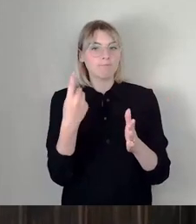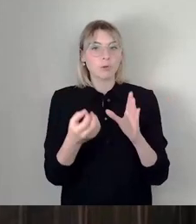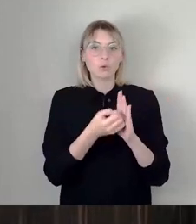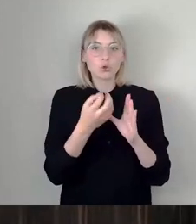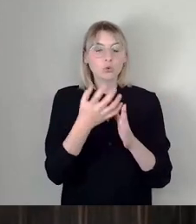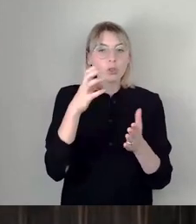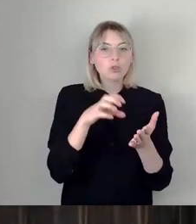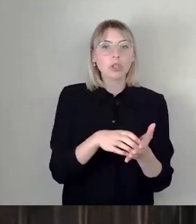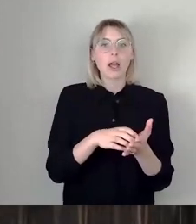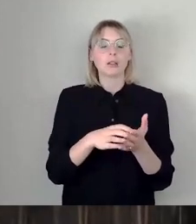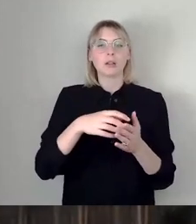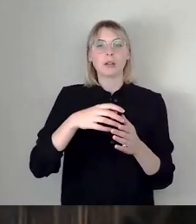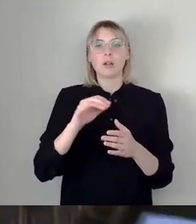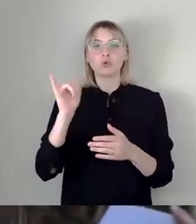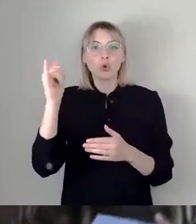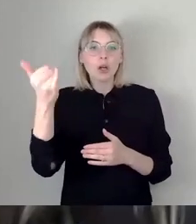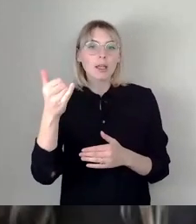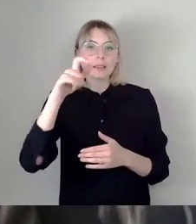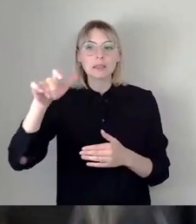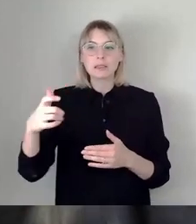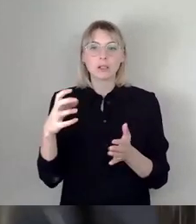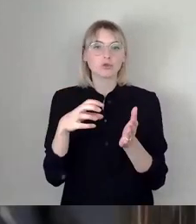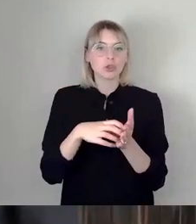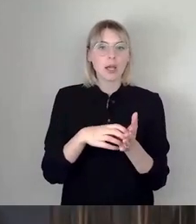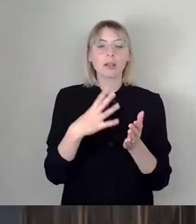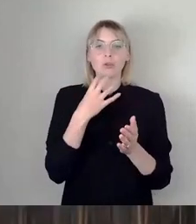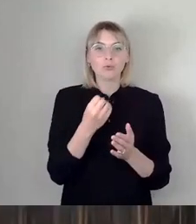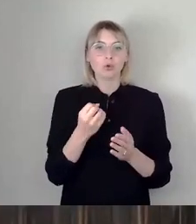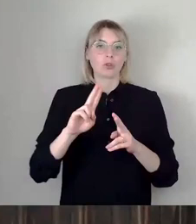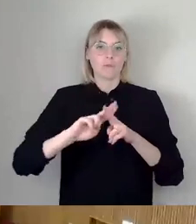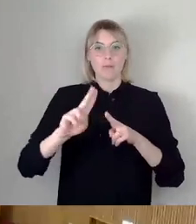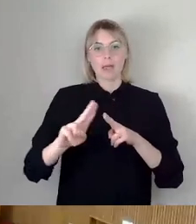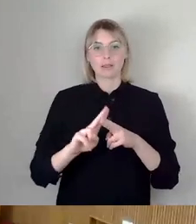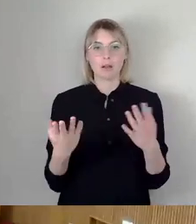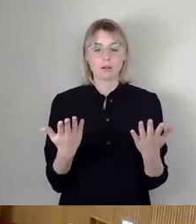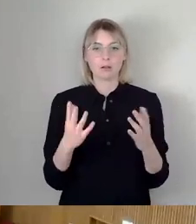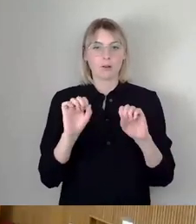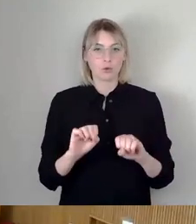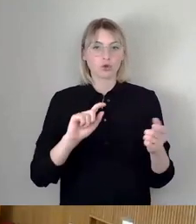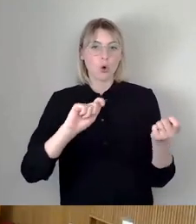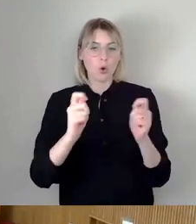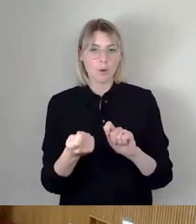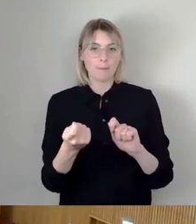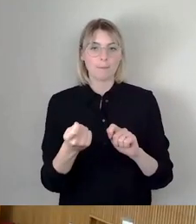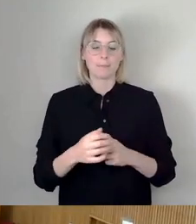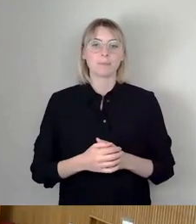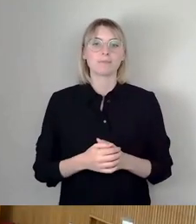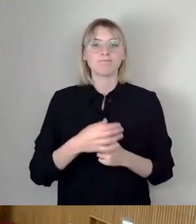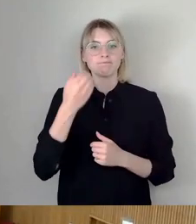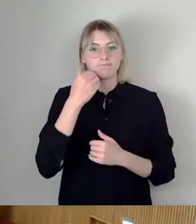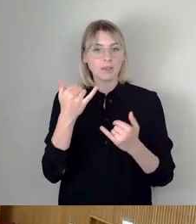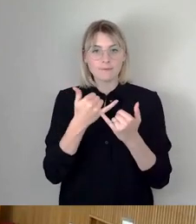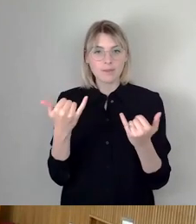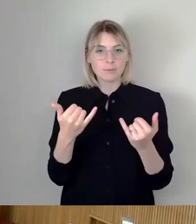Und ja, das wäre mein Anliegen. Ja, vielen Dank. Hier übernimmt die Beantwortung die zweite Bürgermeisterin, Frau Jenig.